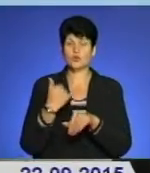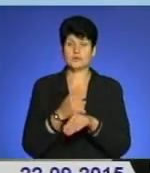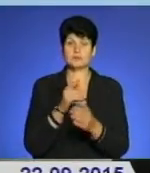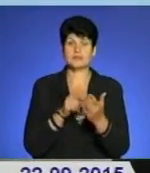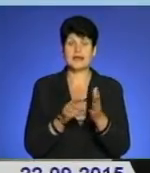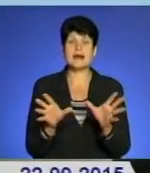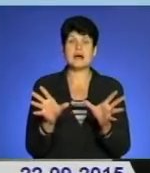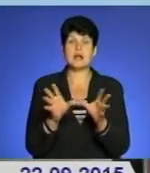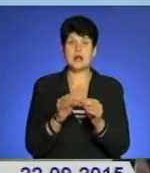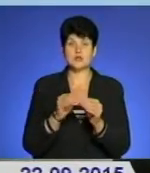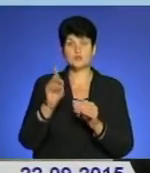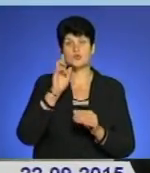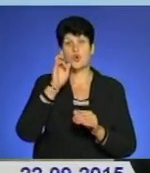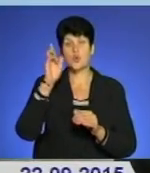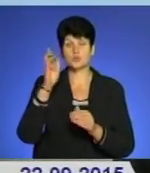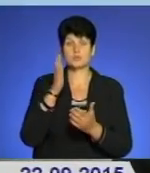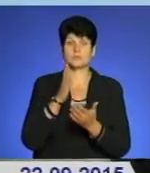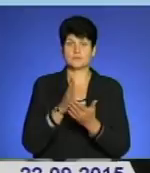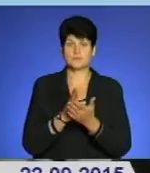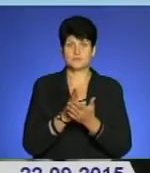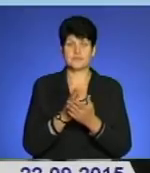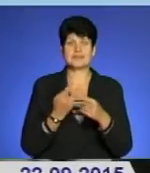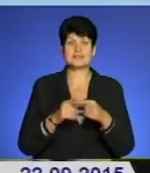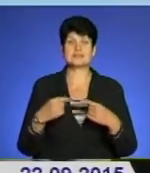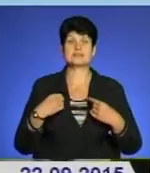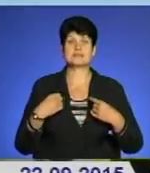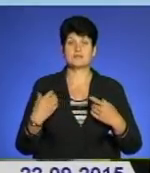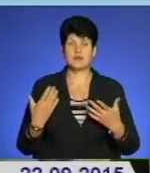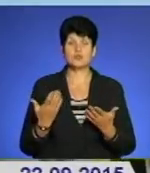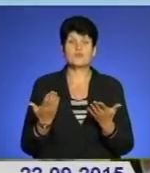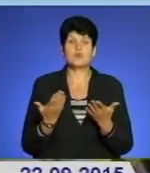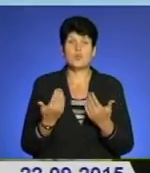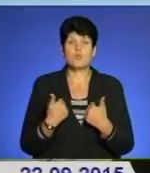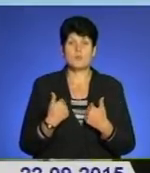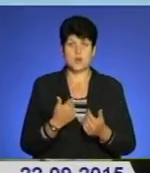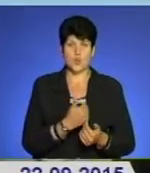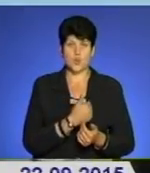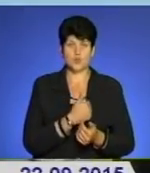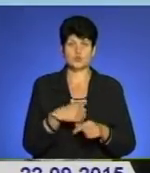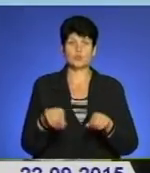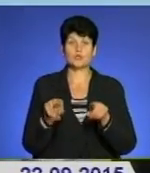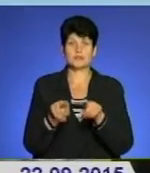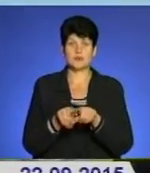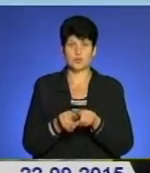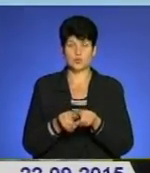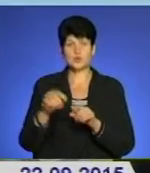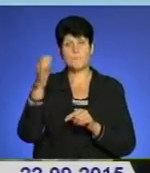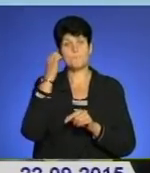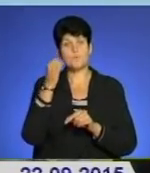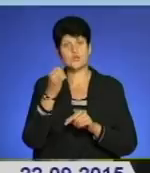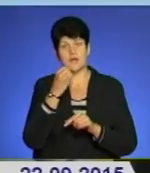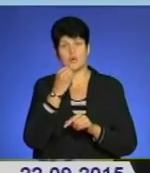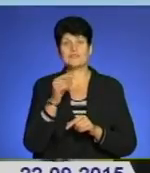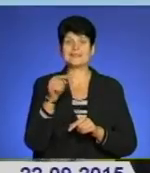Разом із Господом перебувати. Це свято, в якому ми хочемо також і подякувати